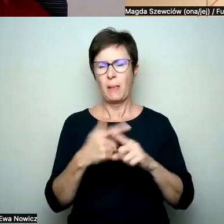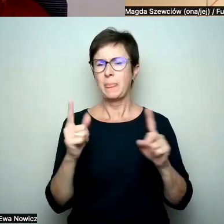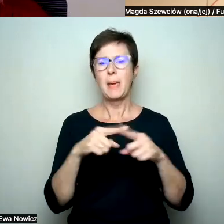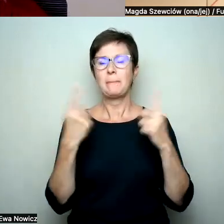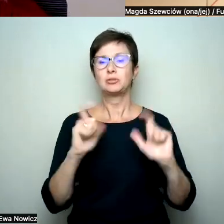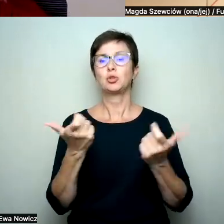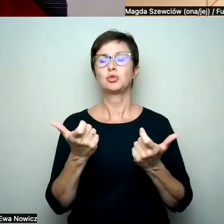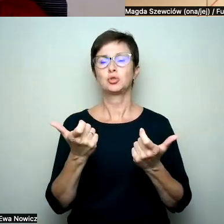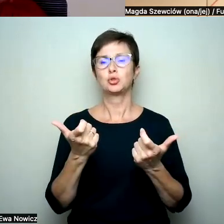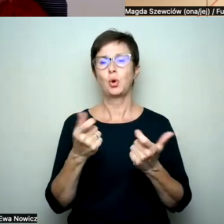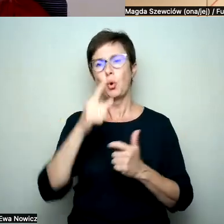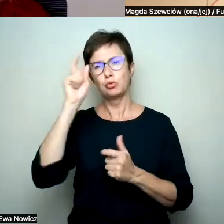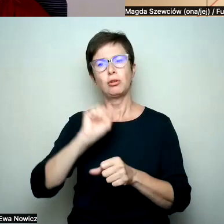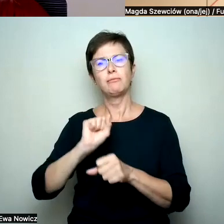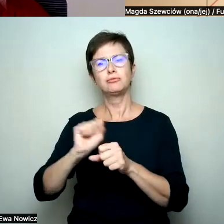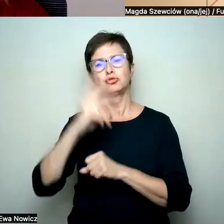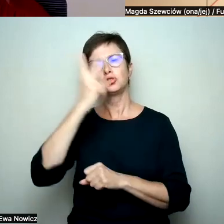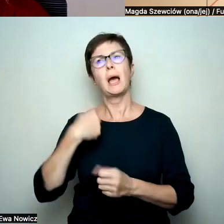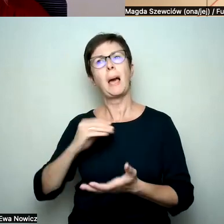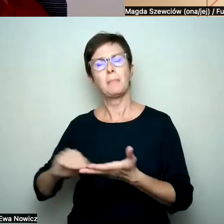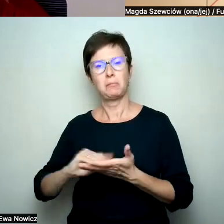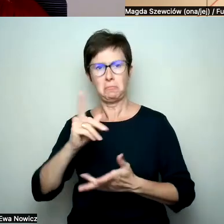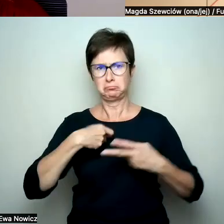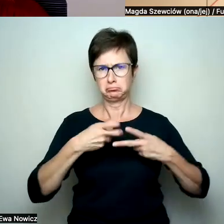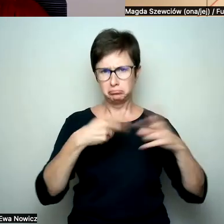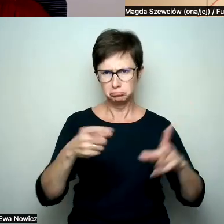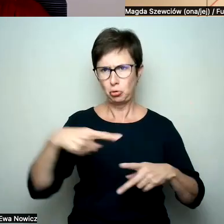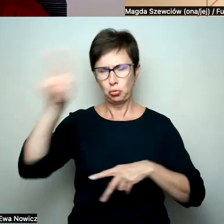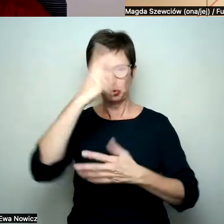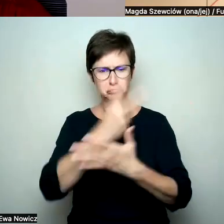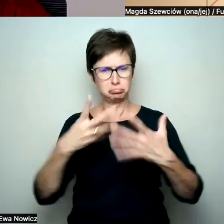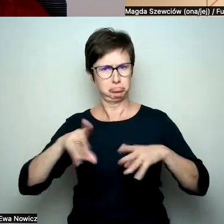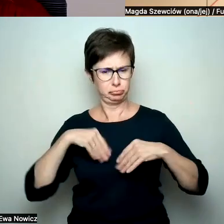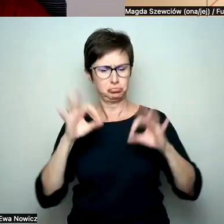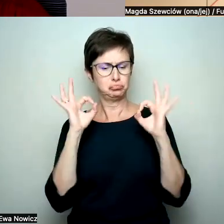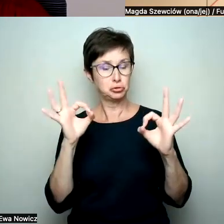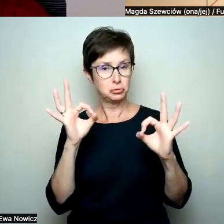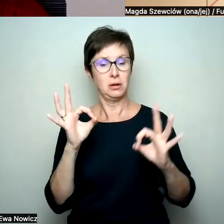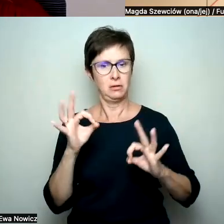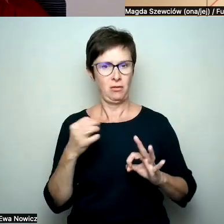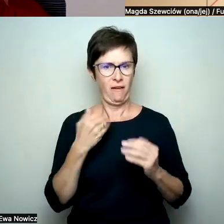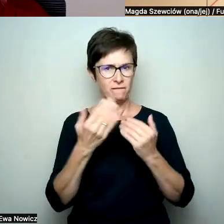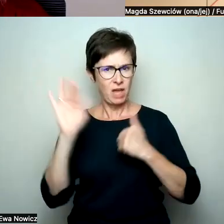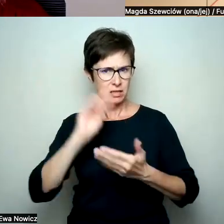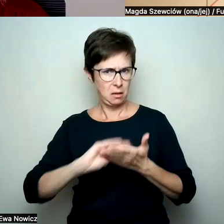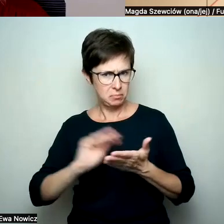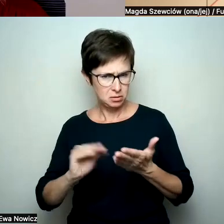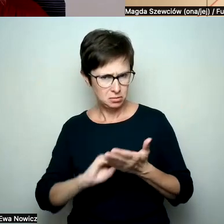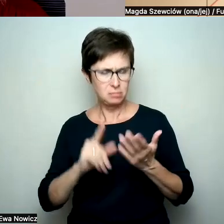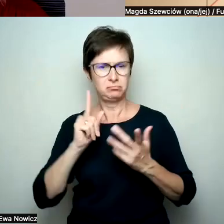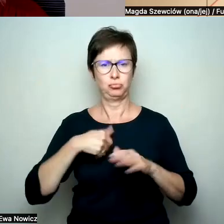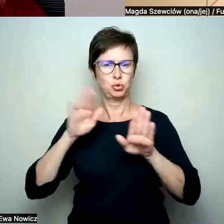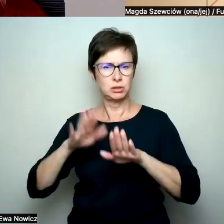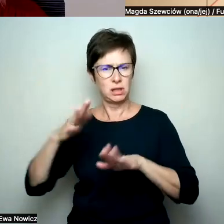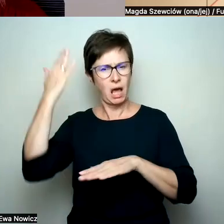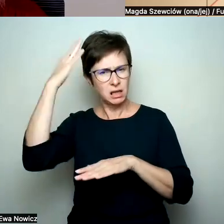co ludzie z reguły tam czytają. I on się przyjął bardzo dobrze. A im dłużej pisałam, tym dłużej też byłam w Irlandii i poznawałam